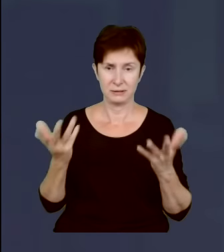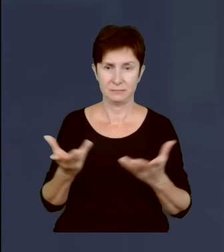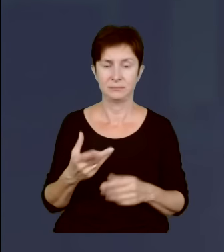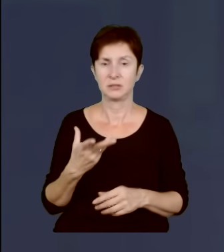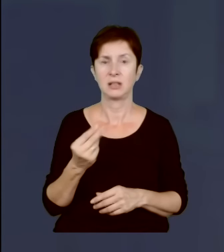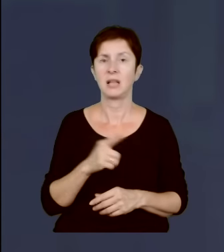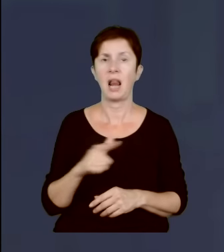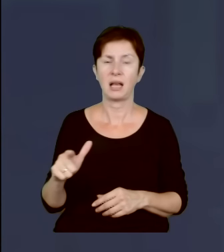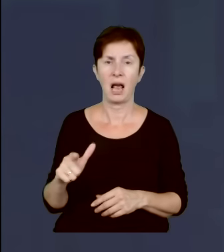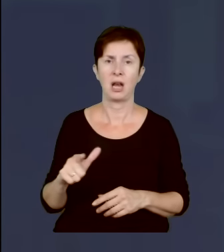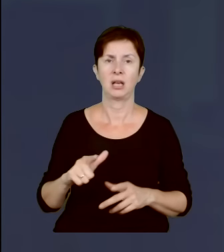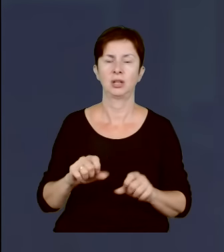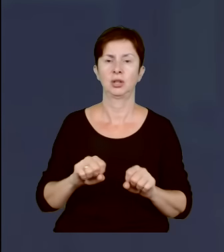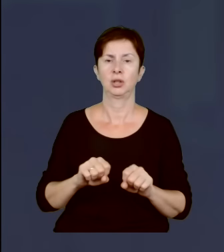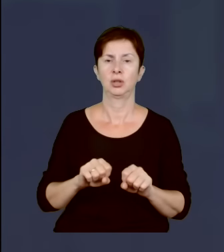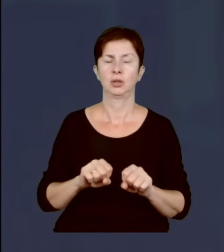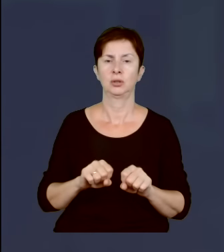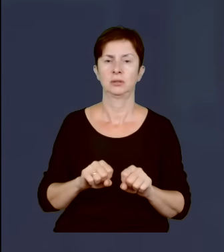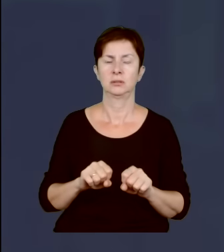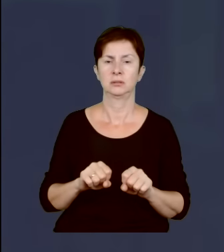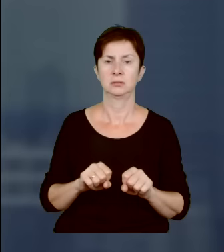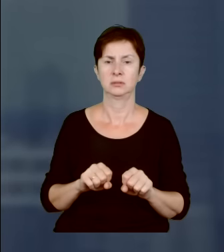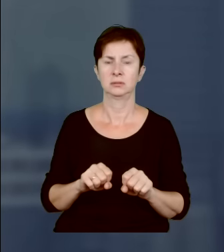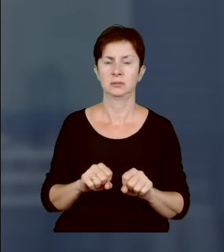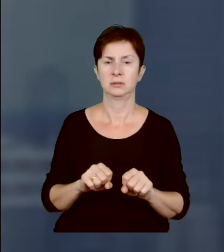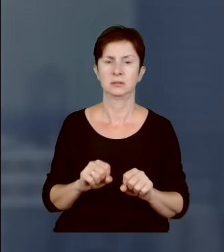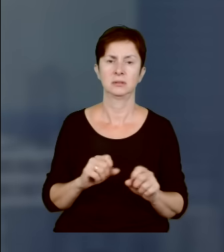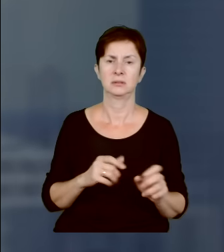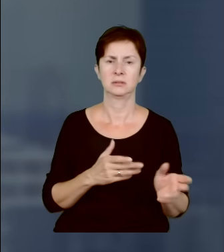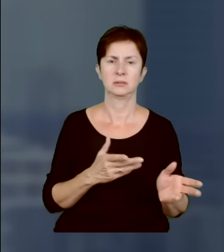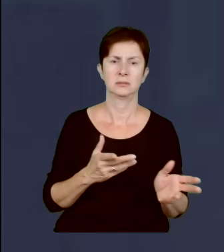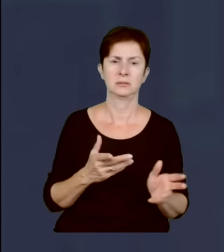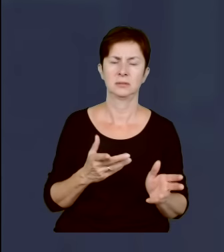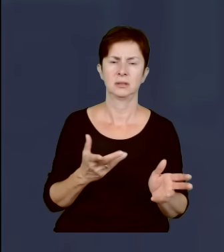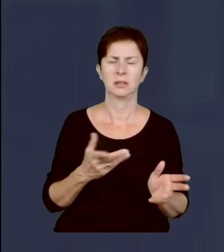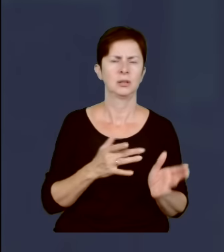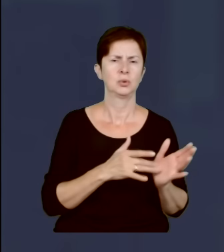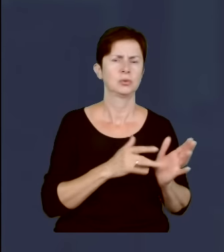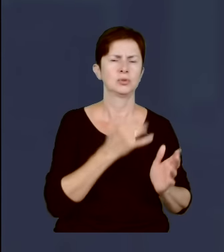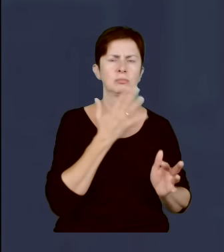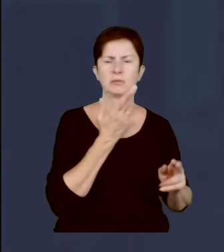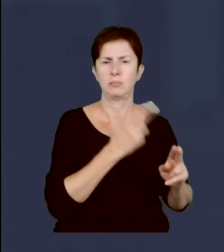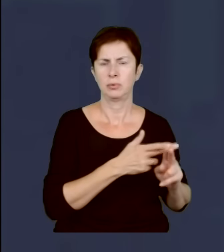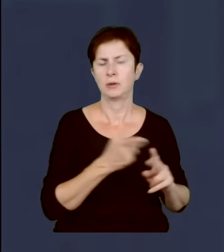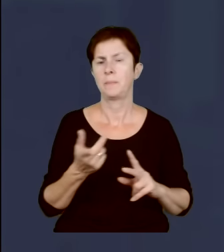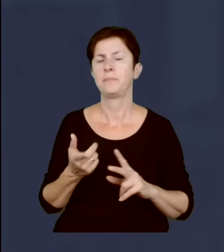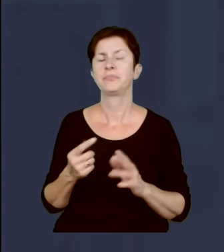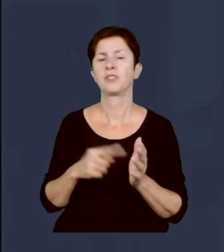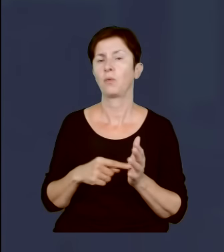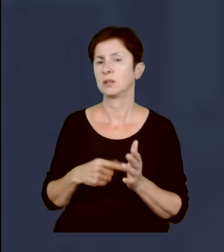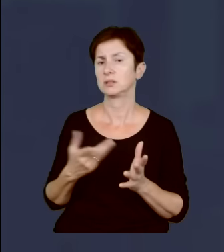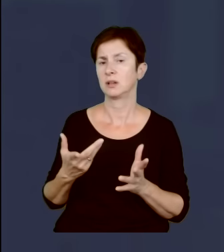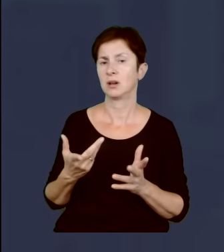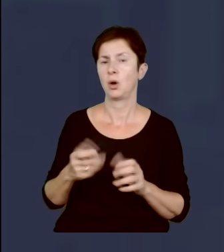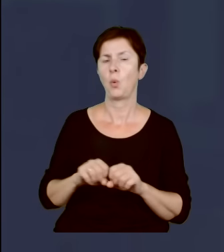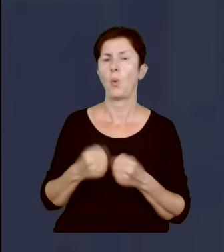czyny ze złamaniem prawa Wyprowadzić gościa z NBP-u mówił Pan No właśnie, te działania podejmowane z łamaniem